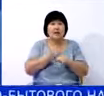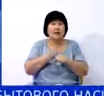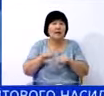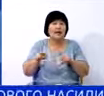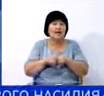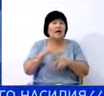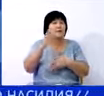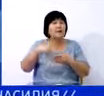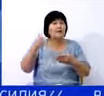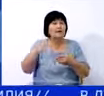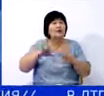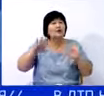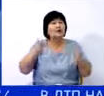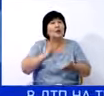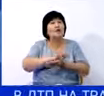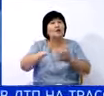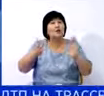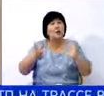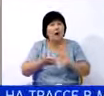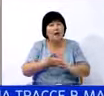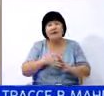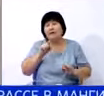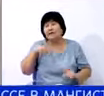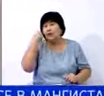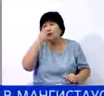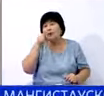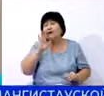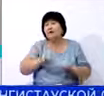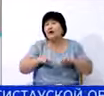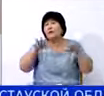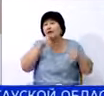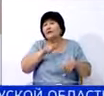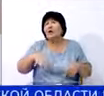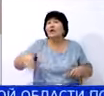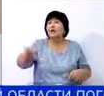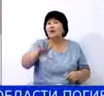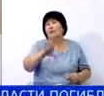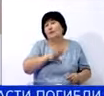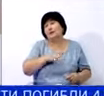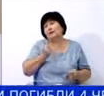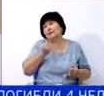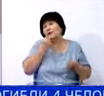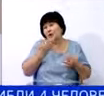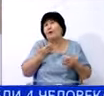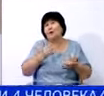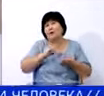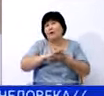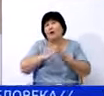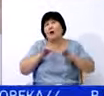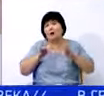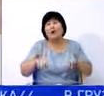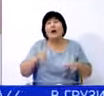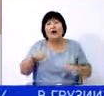по предотвращению чрезвычайных ситуаций. В этом году паводковый период в регионе прошел относительно благополучно.